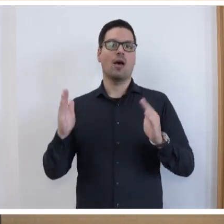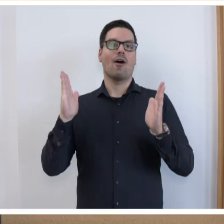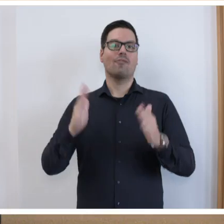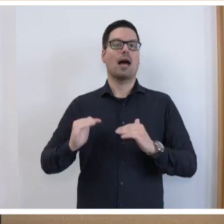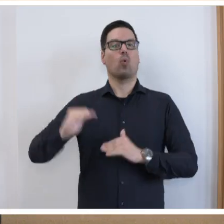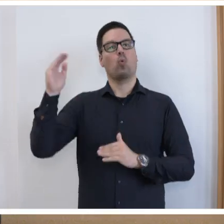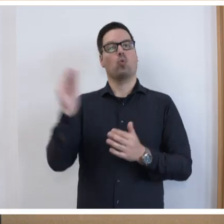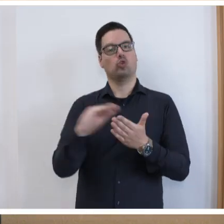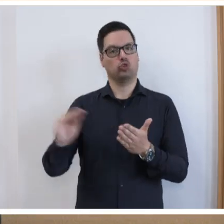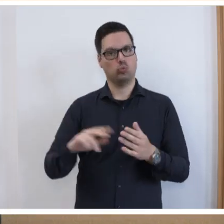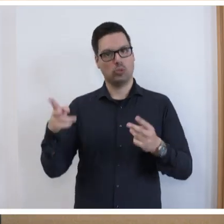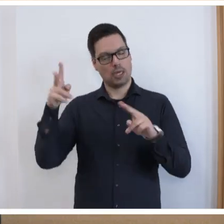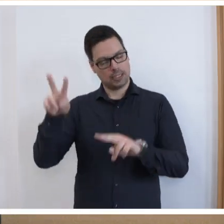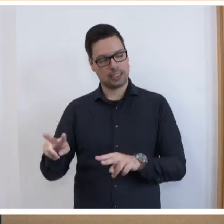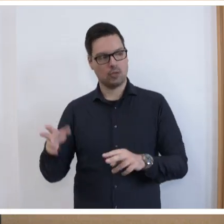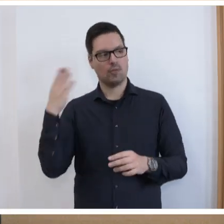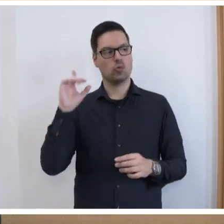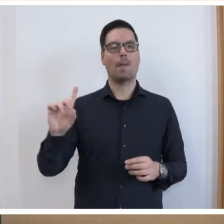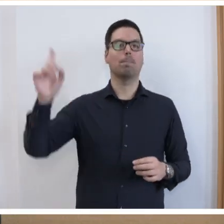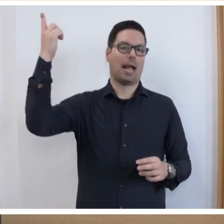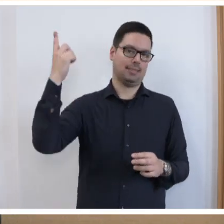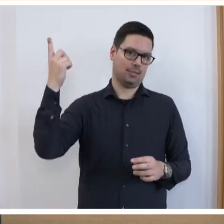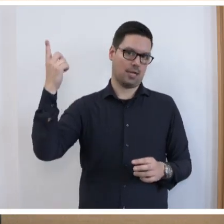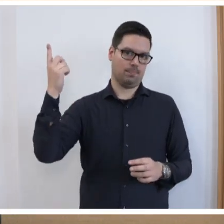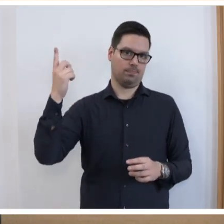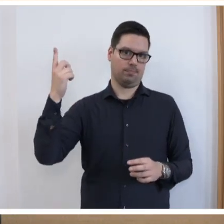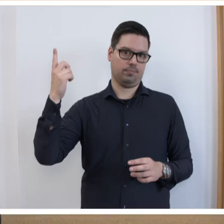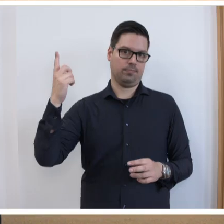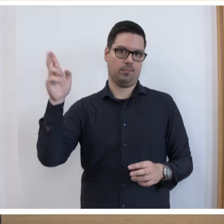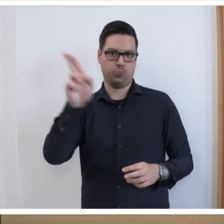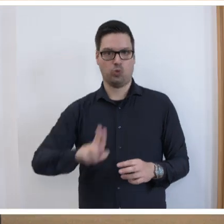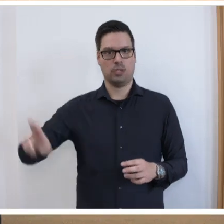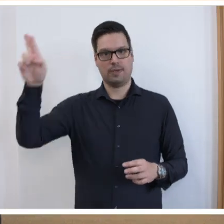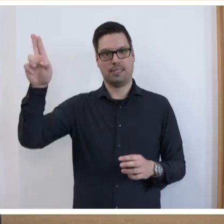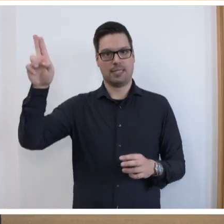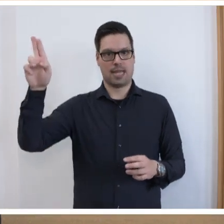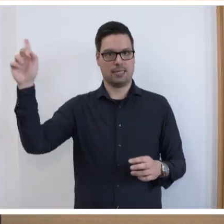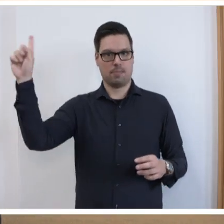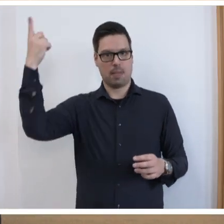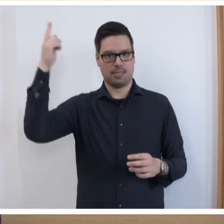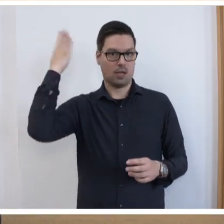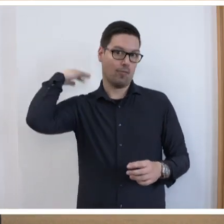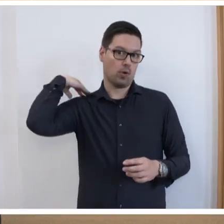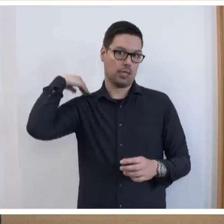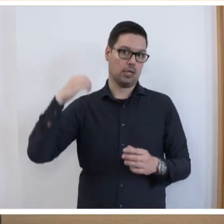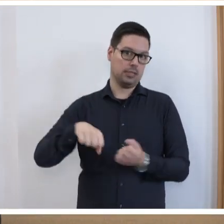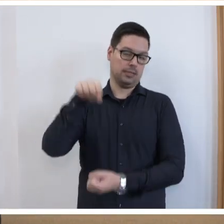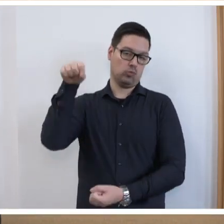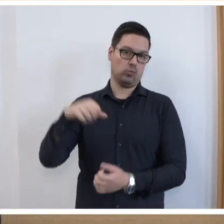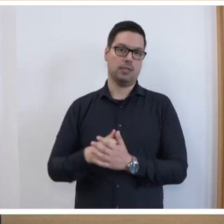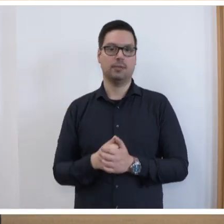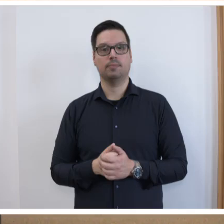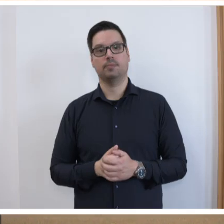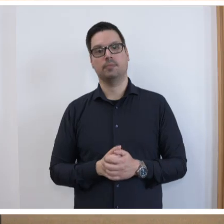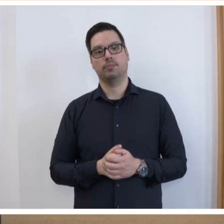Fachhochschulabschlüsse an, wo wir bislang nur Masterabschlüsse, universitäre Masterabschlüsse und Diplome anerkannt haben.